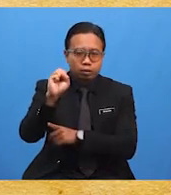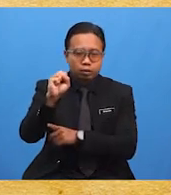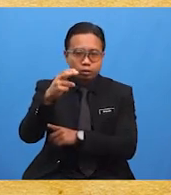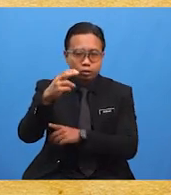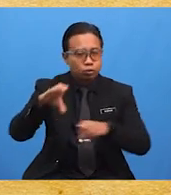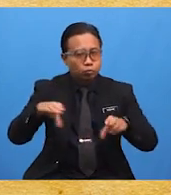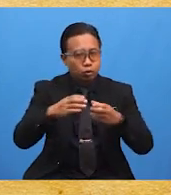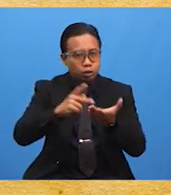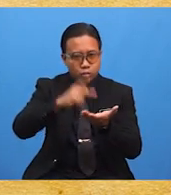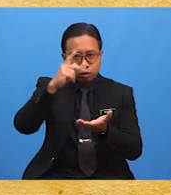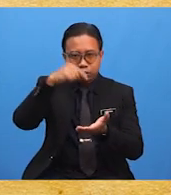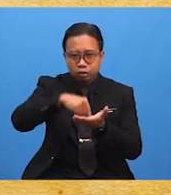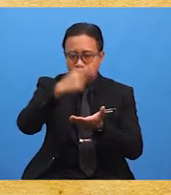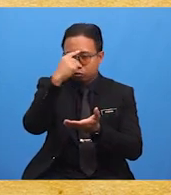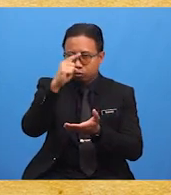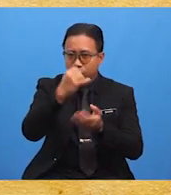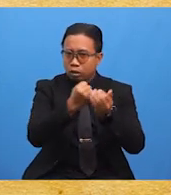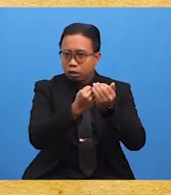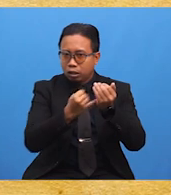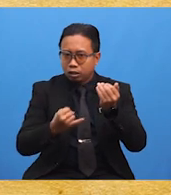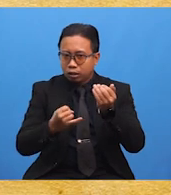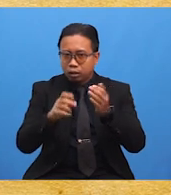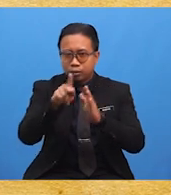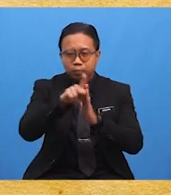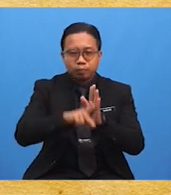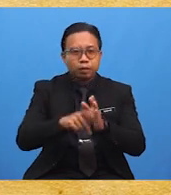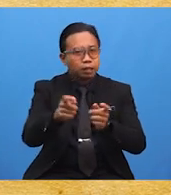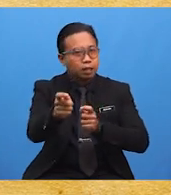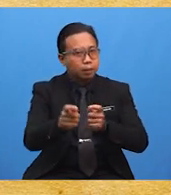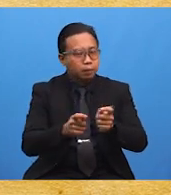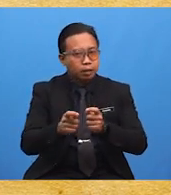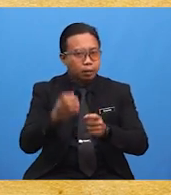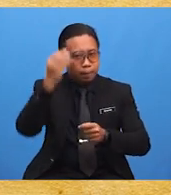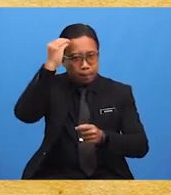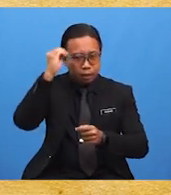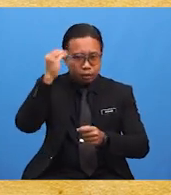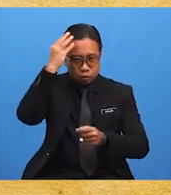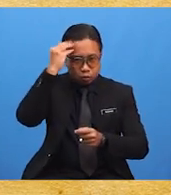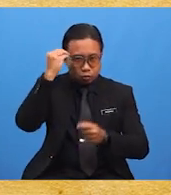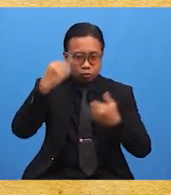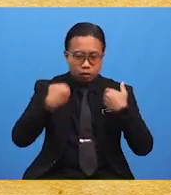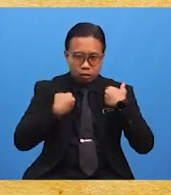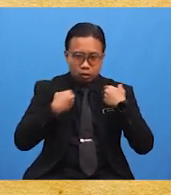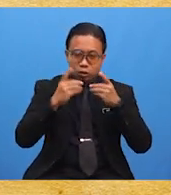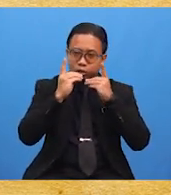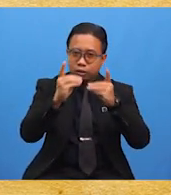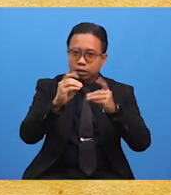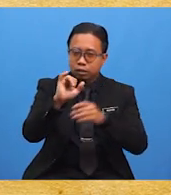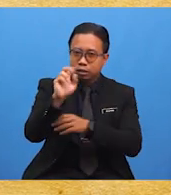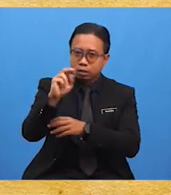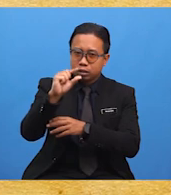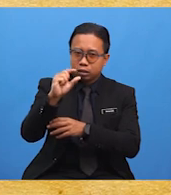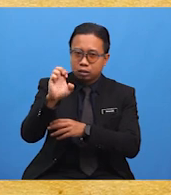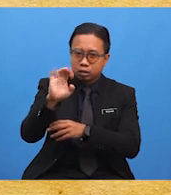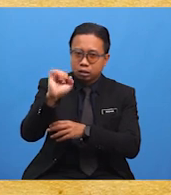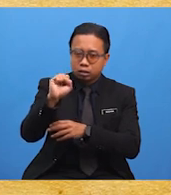adalah untuk melahirkan pentadbir Melayu yang berpendidikan Inggeris. Lulusan Kolej ini